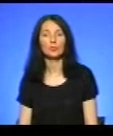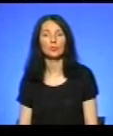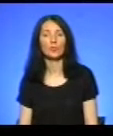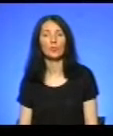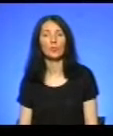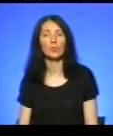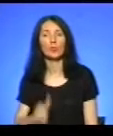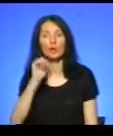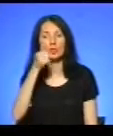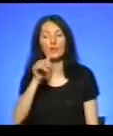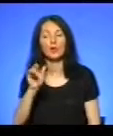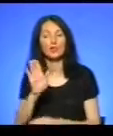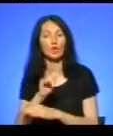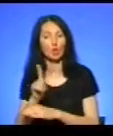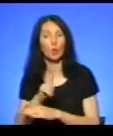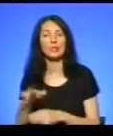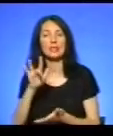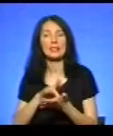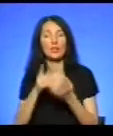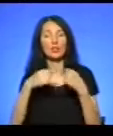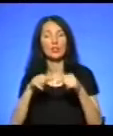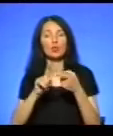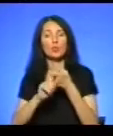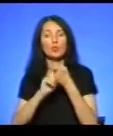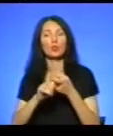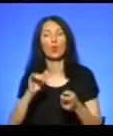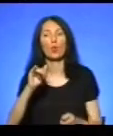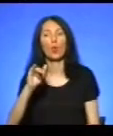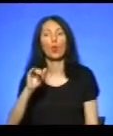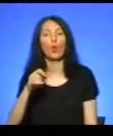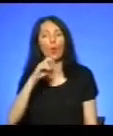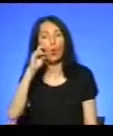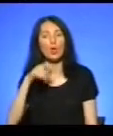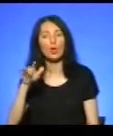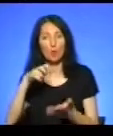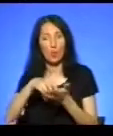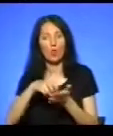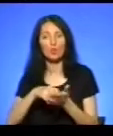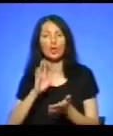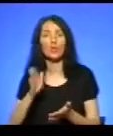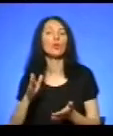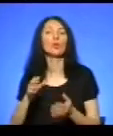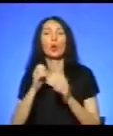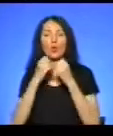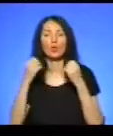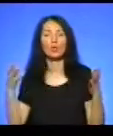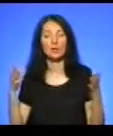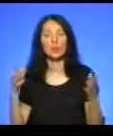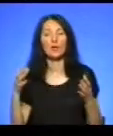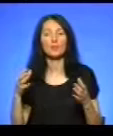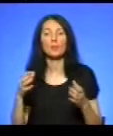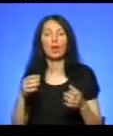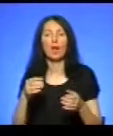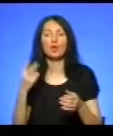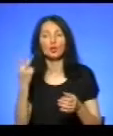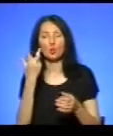Завтра в Тернополі у Центральному відділенні зв'язку «Укрпошти» пройде урочисте погашення трьох поштових мініатюр. Одна із марок